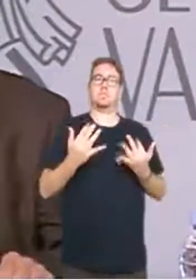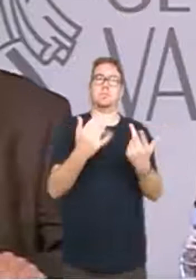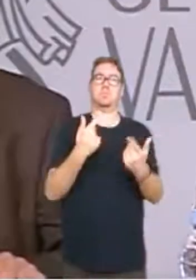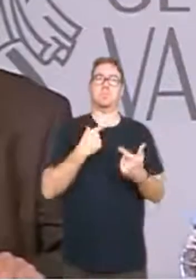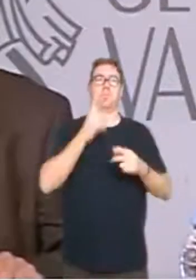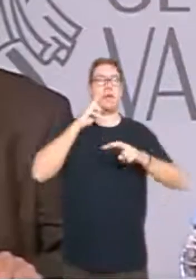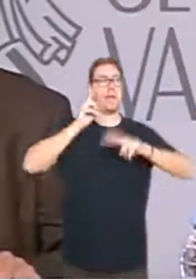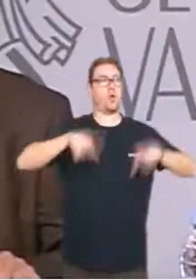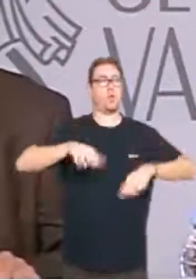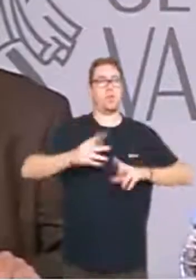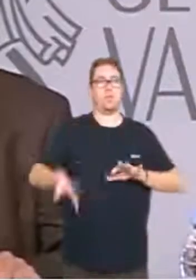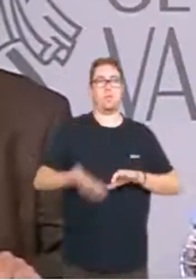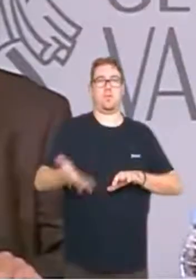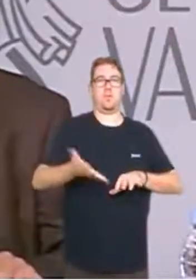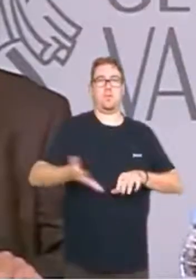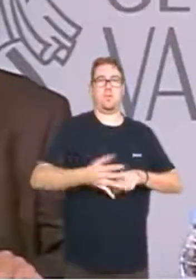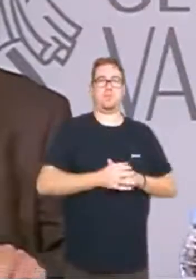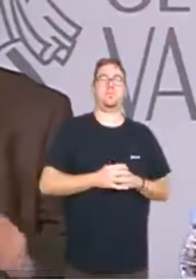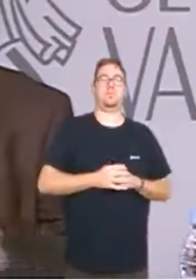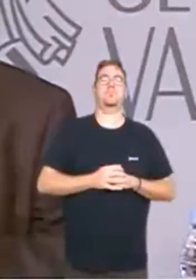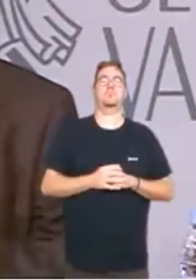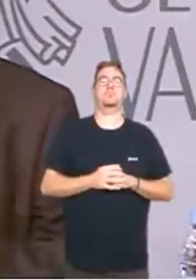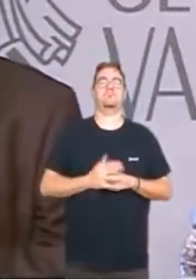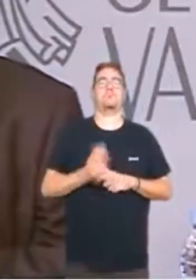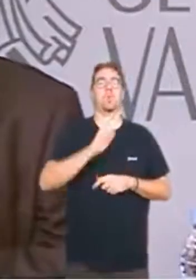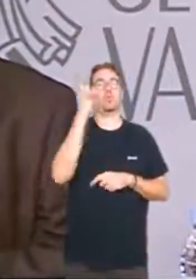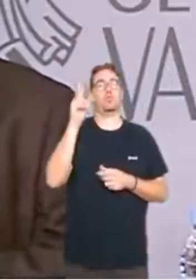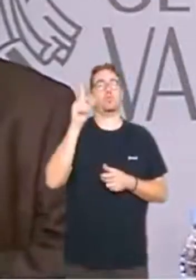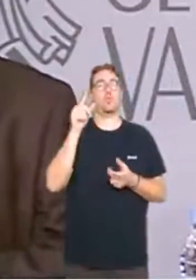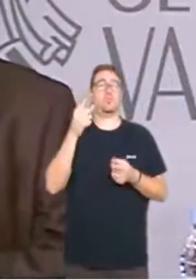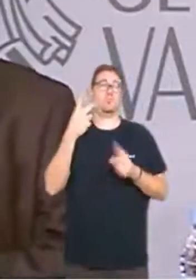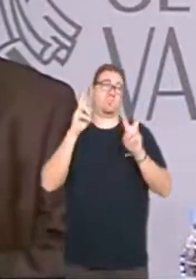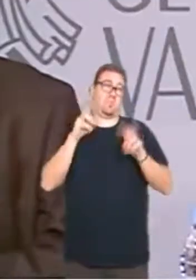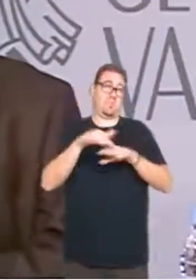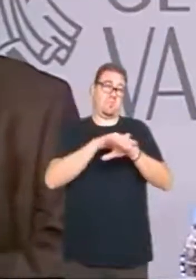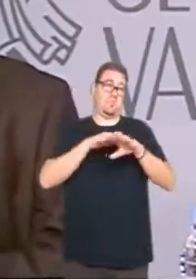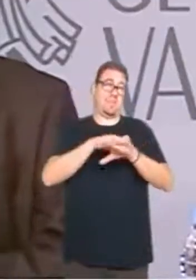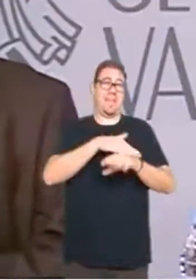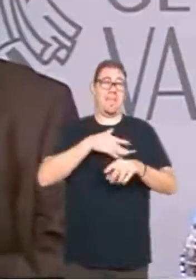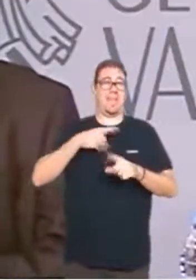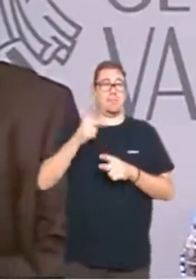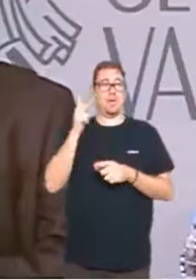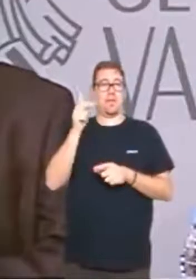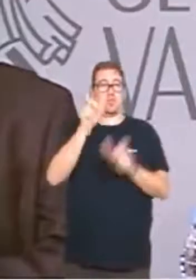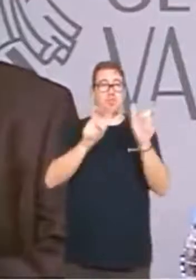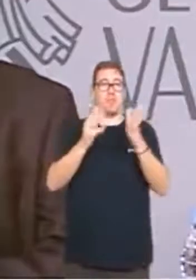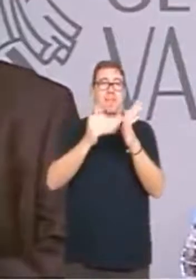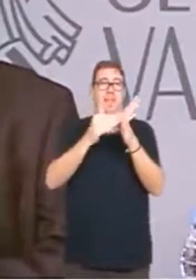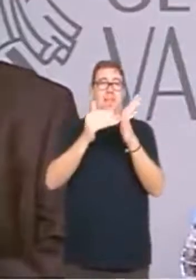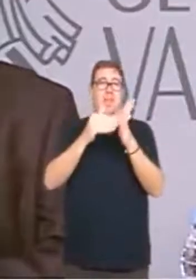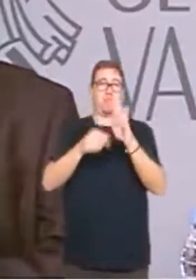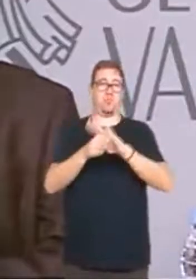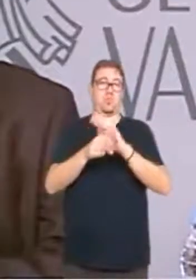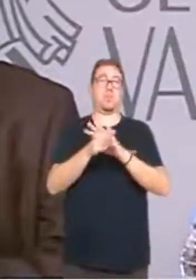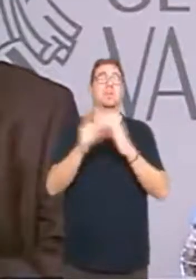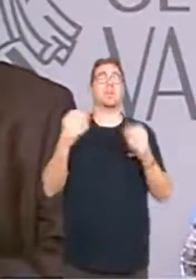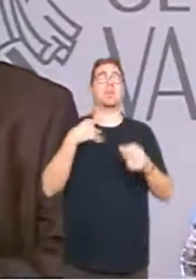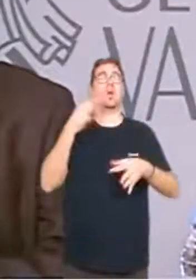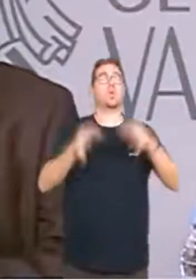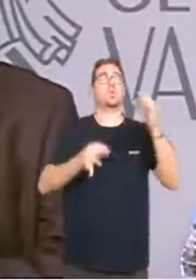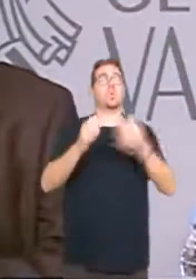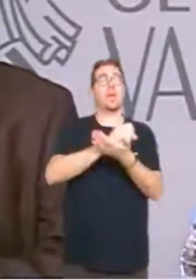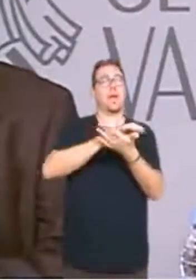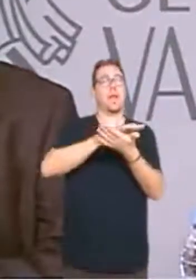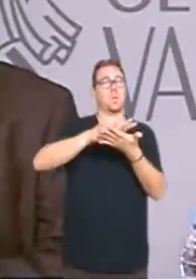seu reconeixement. Altre dels puntals per a aconseguir una administració que garantisca els drets dels valencians i valencianes és la justícia